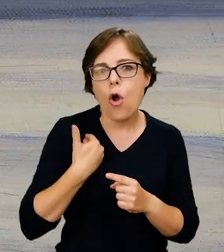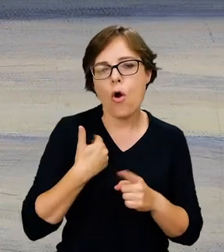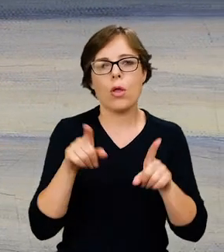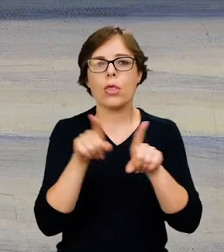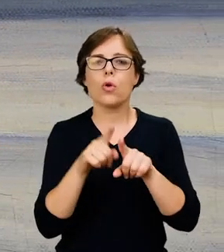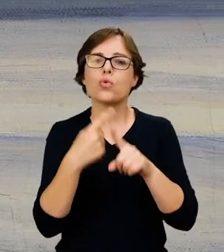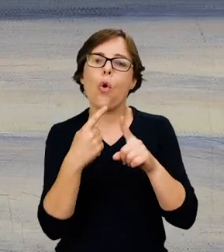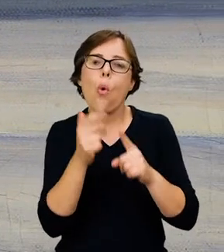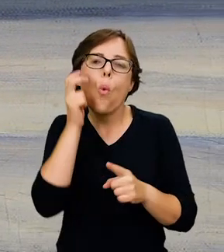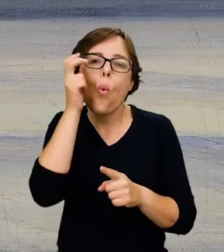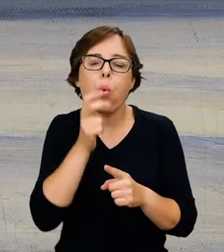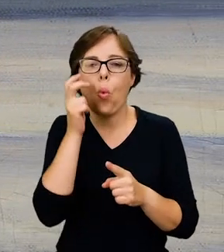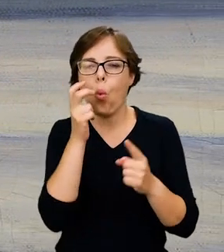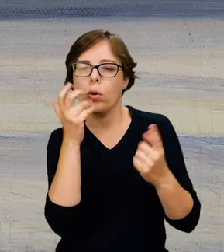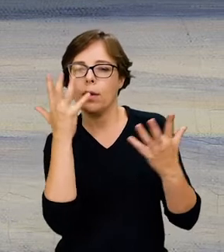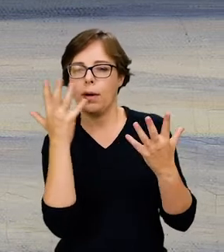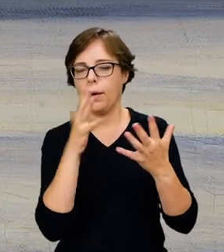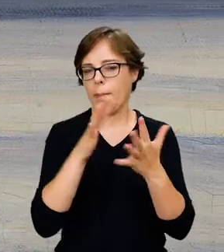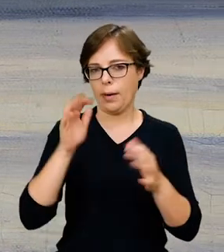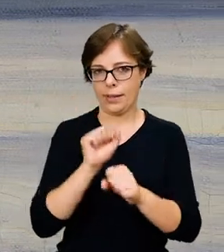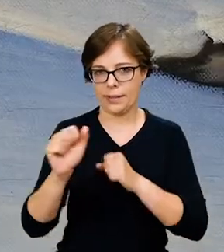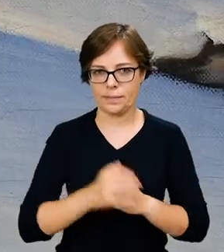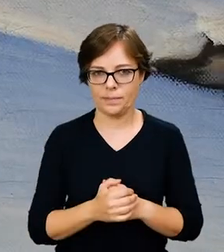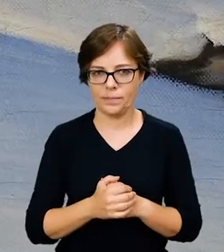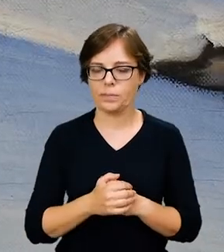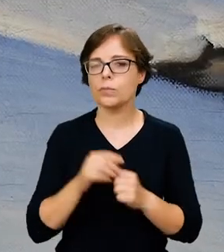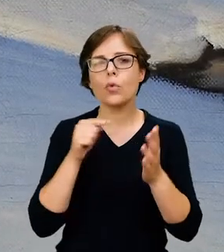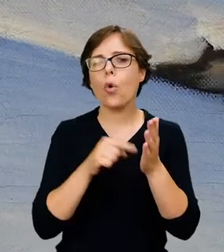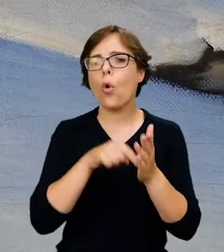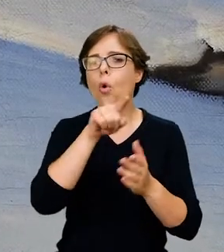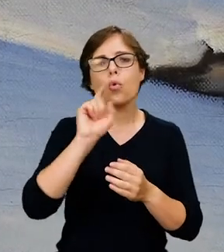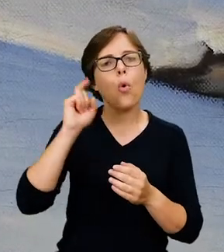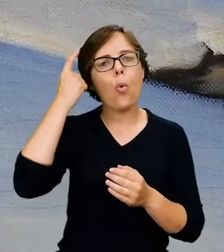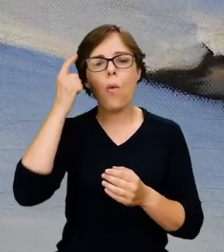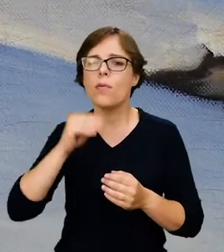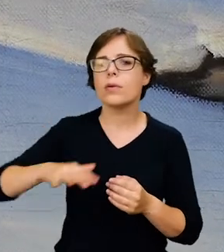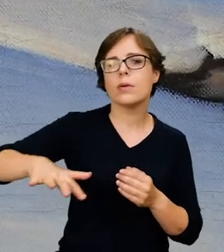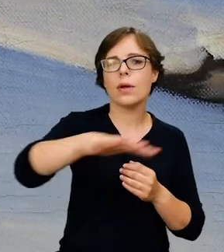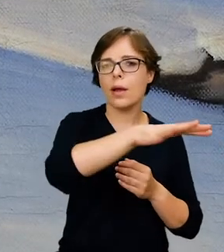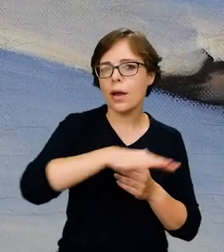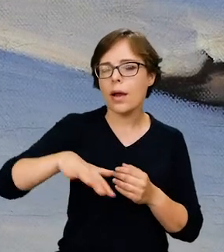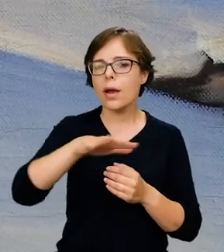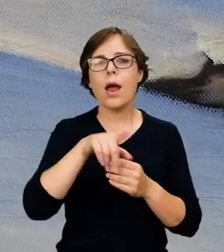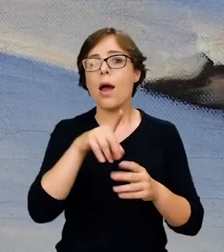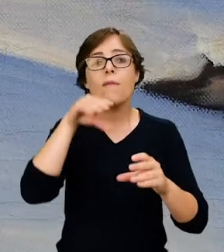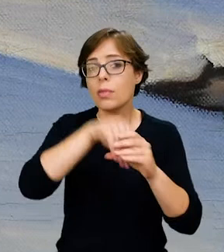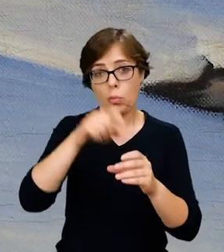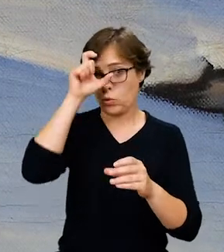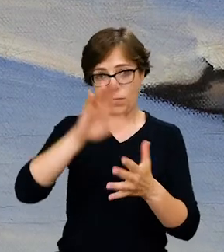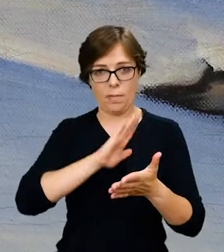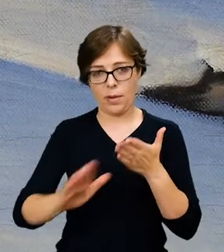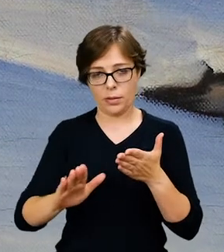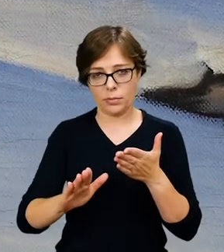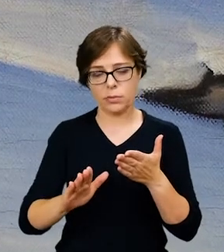i różowymi odcieniami. Są to najczęściej krajobrazy pozbawione obecności